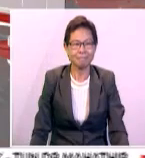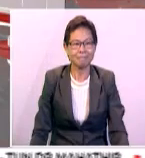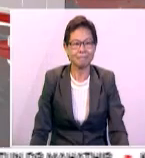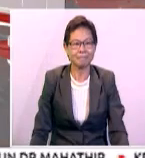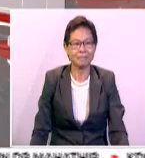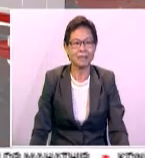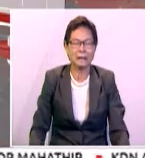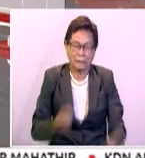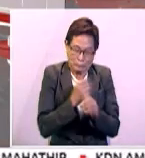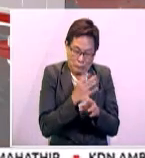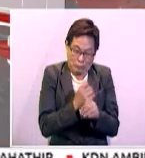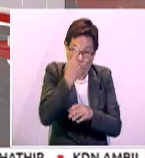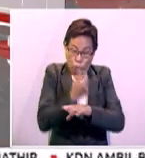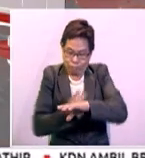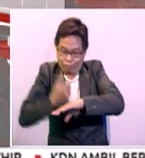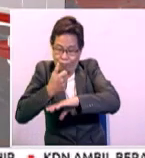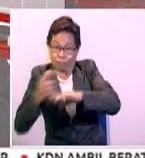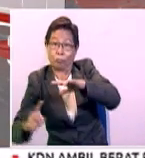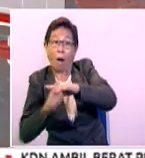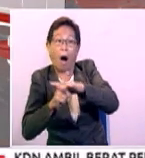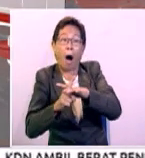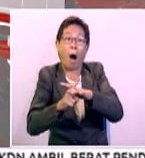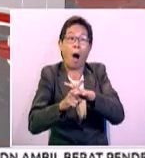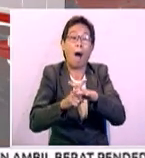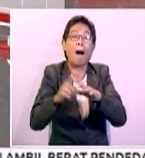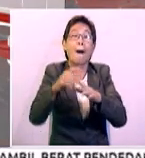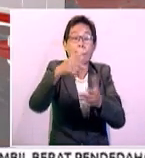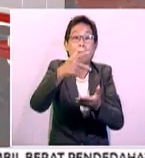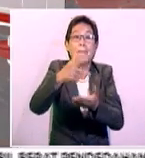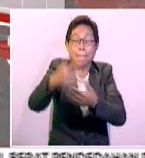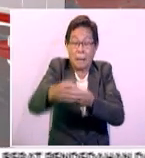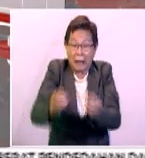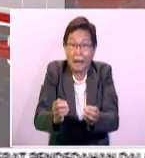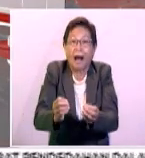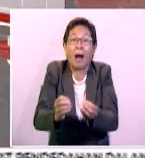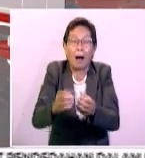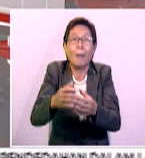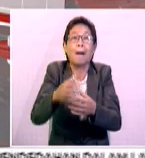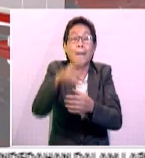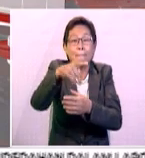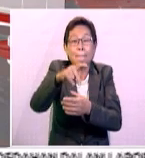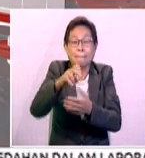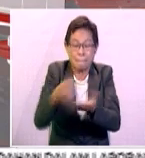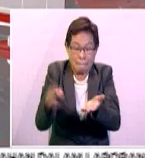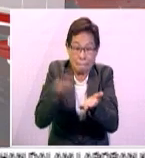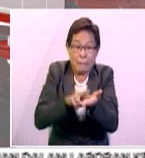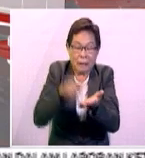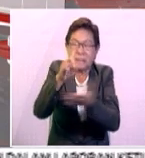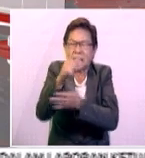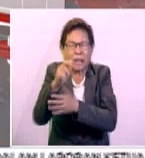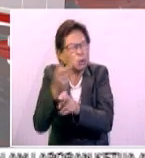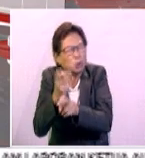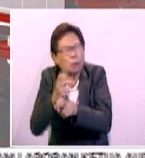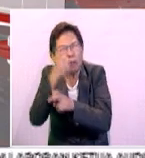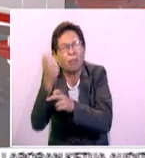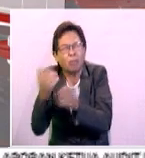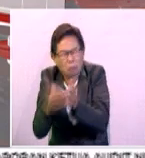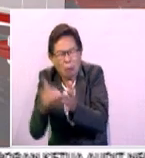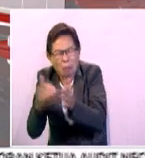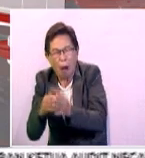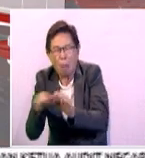Usaha bagi mewujudkan pengkalan data bagi merekodkan tahap kesihatan masyarakat orang asli sukar berikutan kekerapan